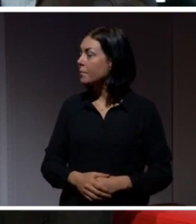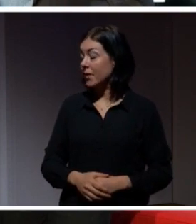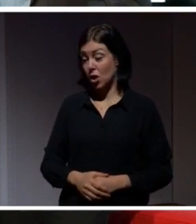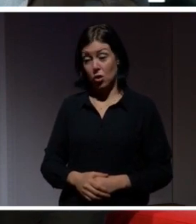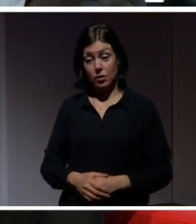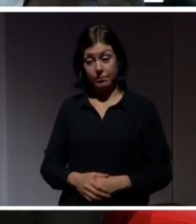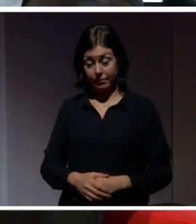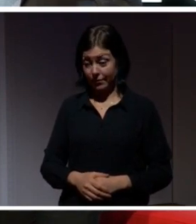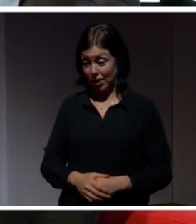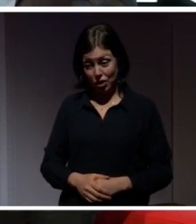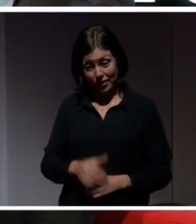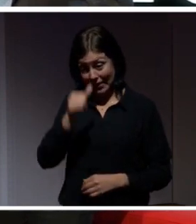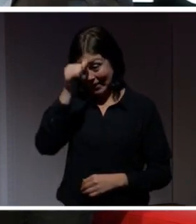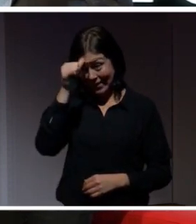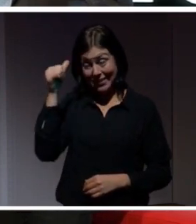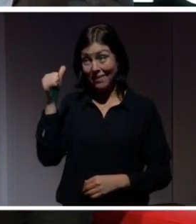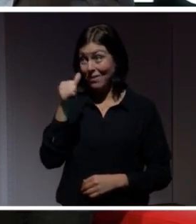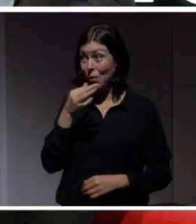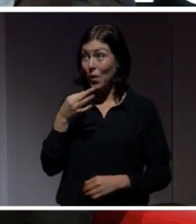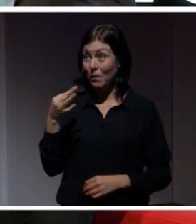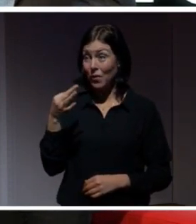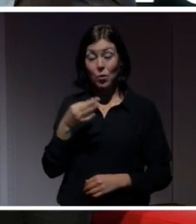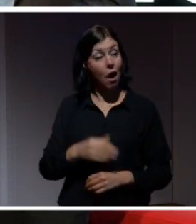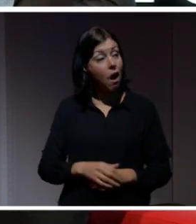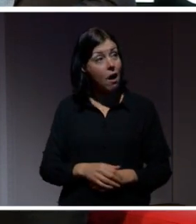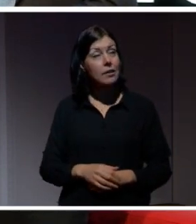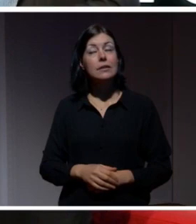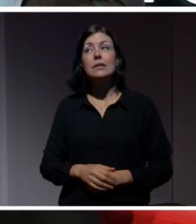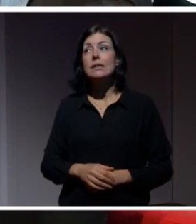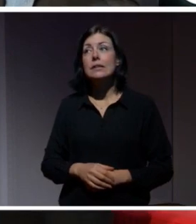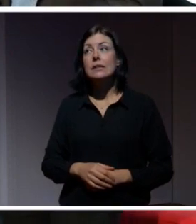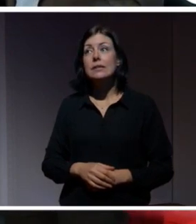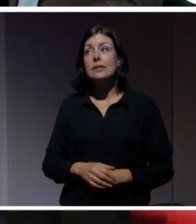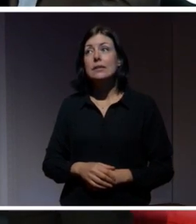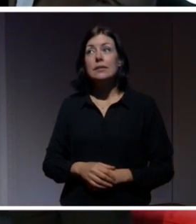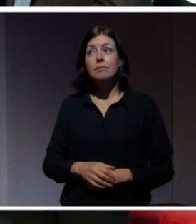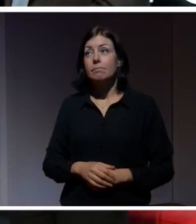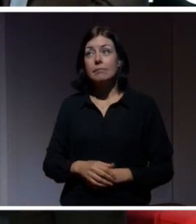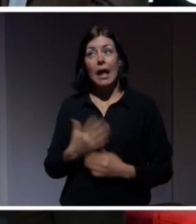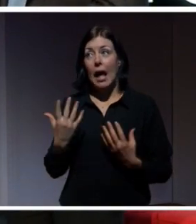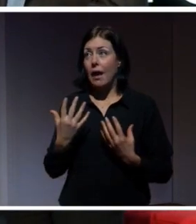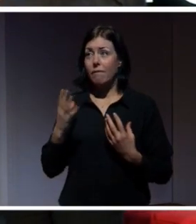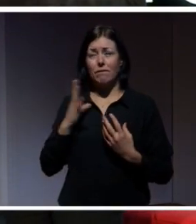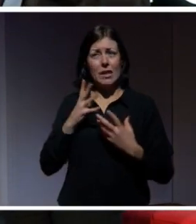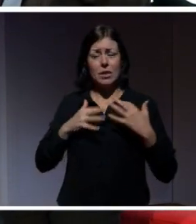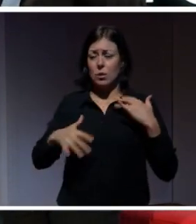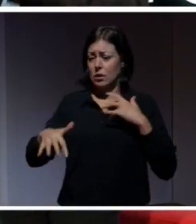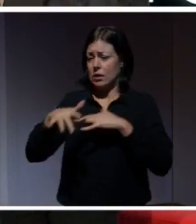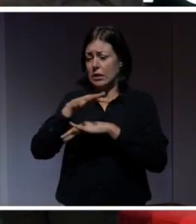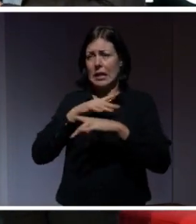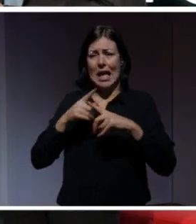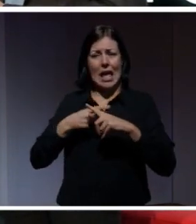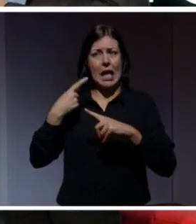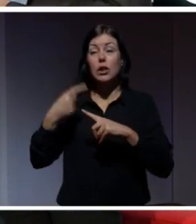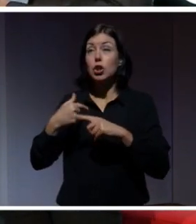Ja, det är en jättesvår fråga. Ja, det är en svår fråga. Det är så om oss och kring oss hela tiden. Jag använder själv